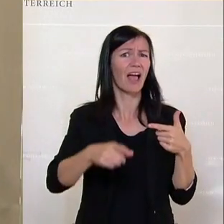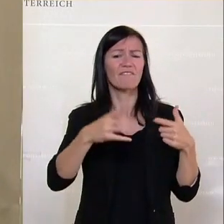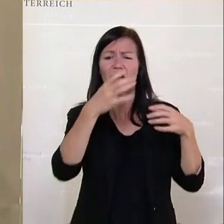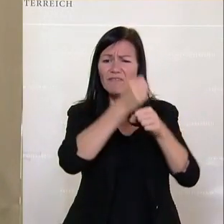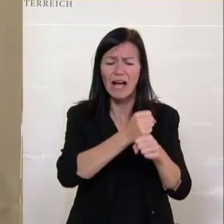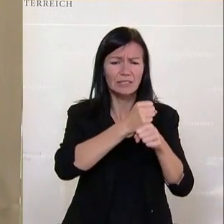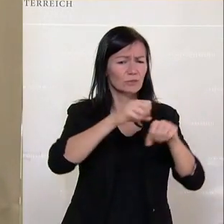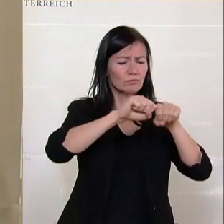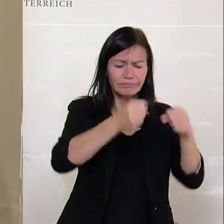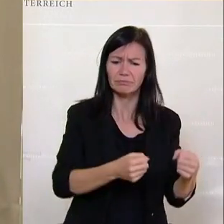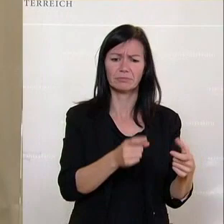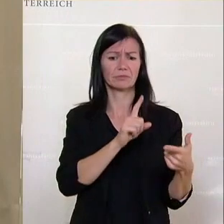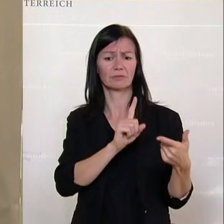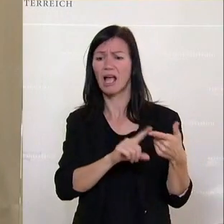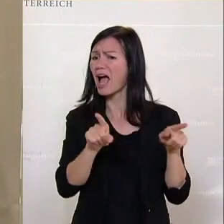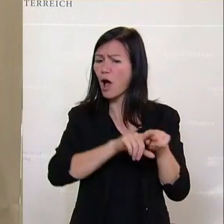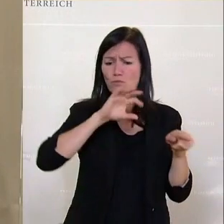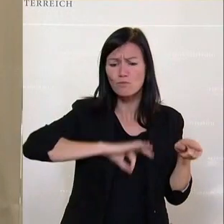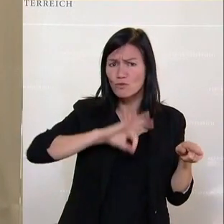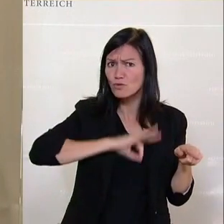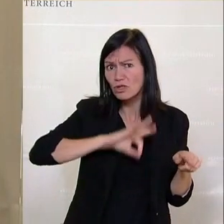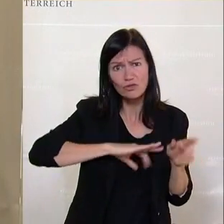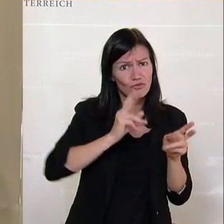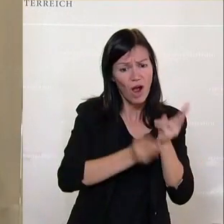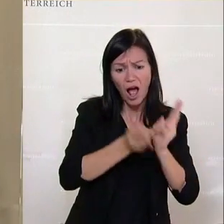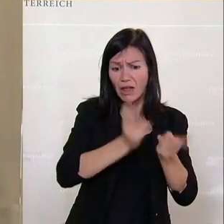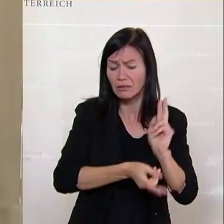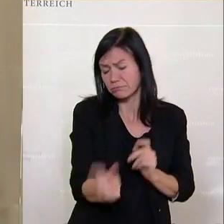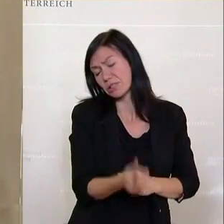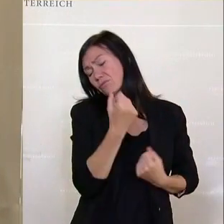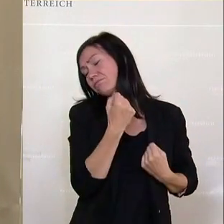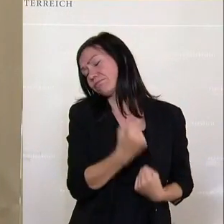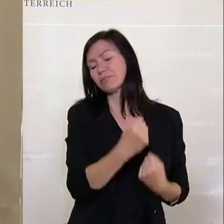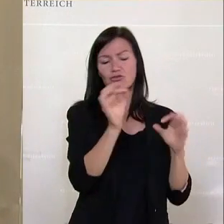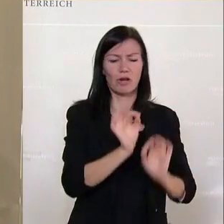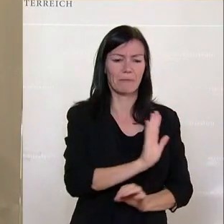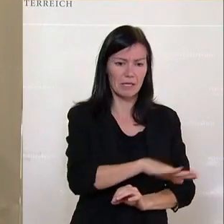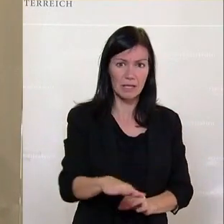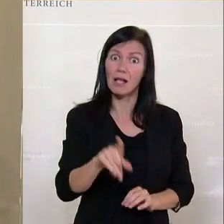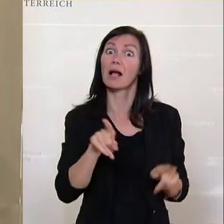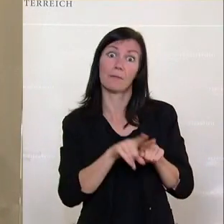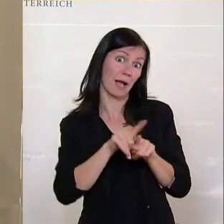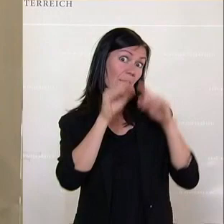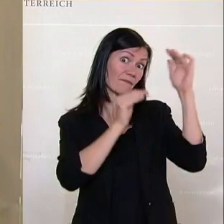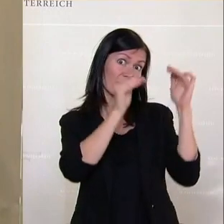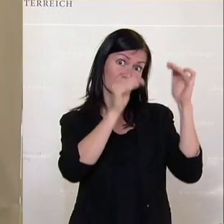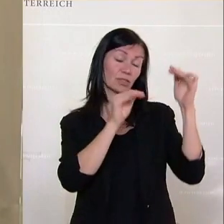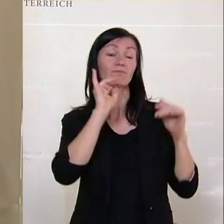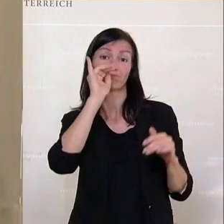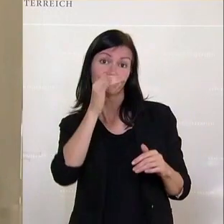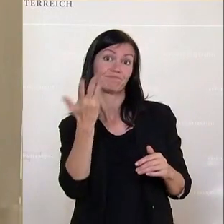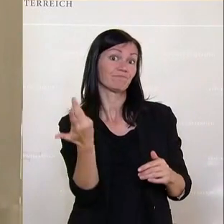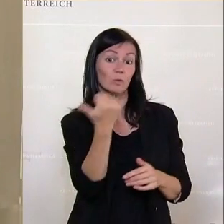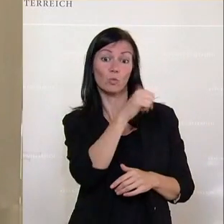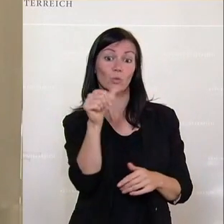was den psychischen Schaden betrifft, vor allem bei unseren Kindern, ganz dramatisch. Und bei den Erwachsenen, ja, würde ich einmal sagen,